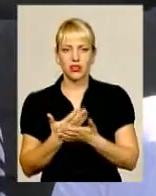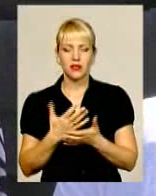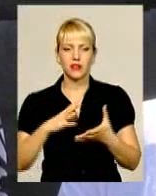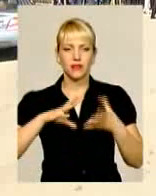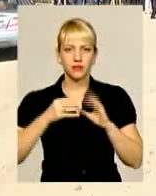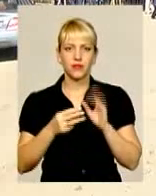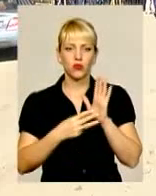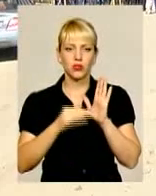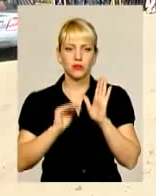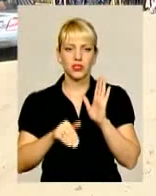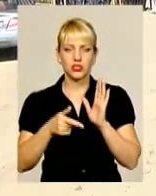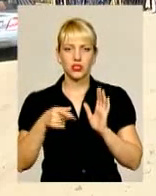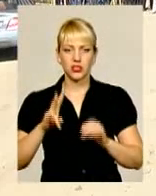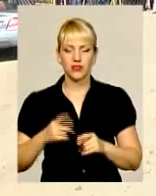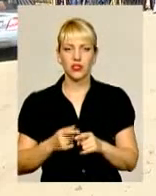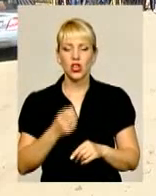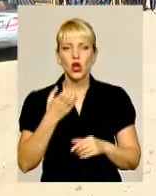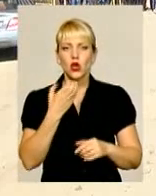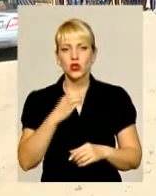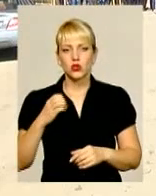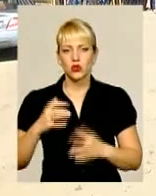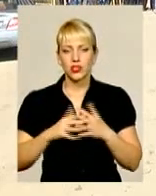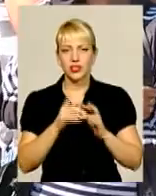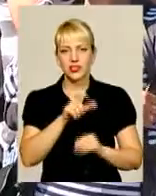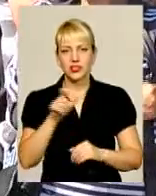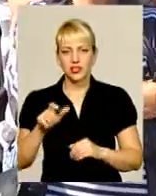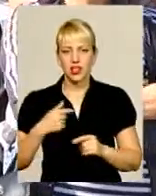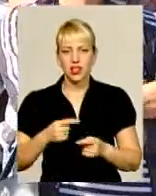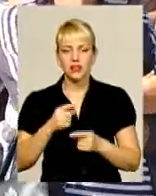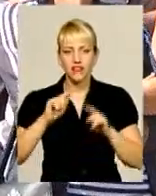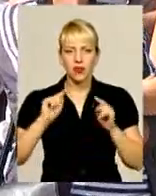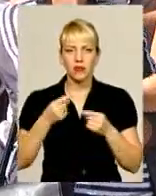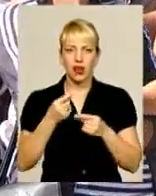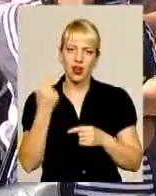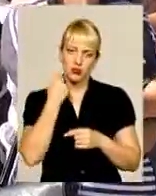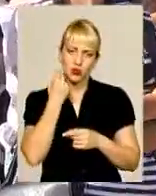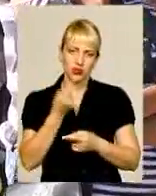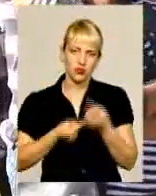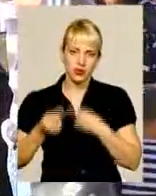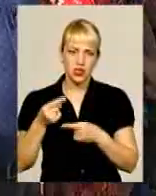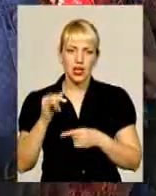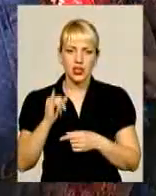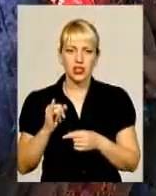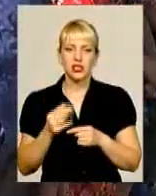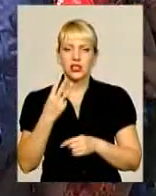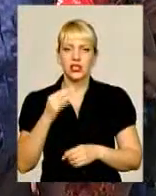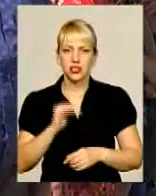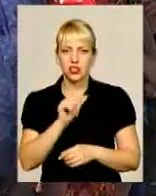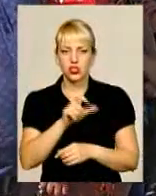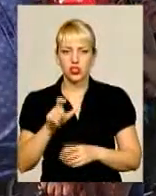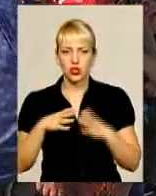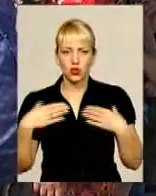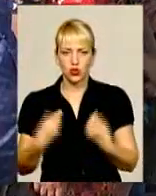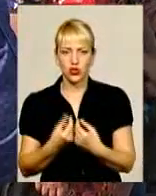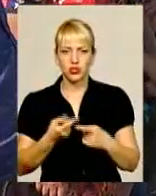це по ще 8 тисяч. Понад сотня селян домагаються повернення багатомільйонної заборгованості не тільки собі, а й ще трьом тисячам родин.